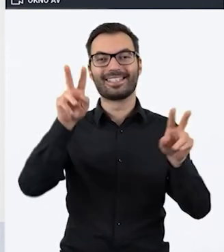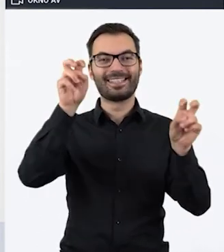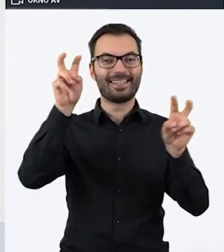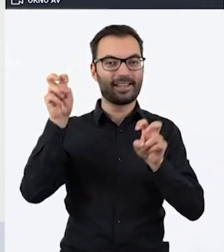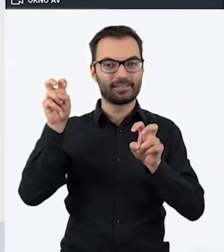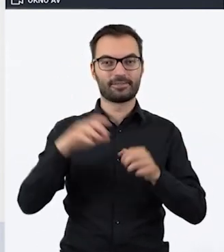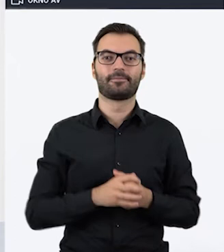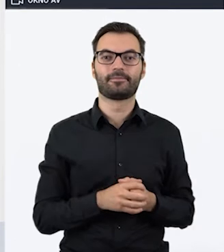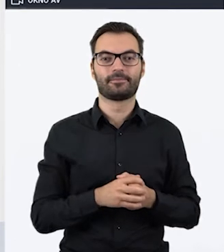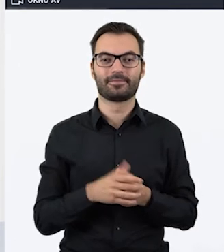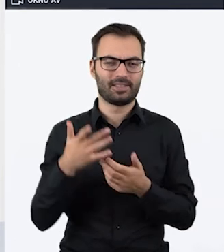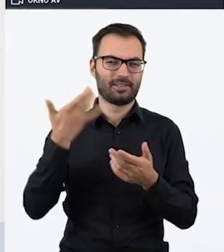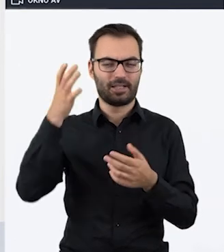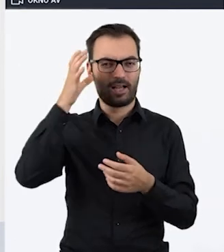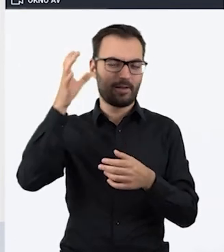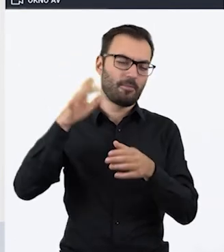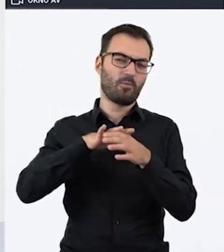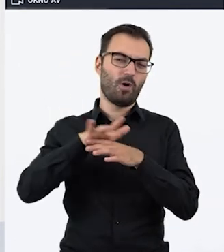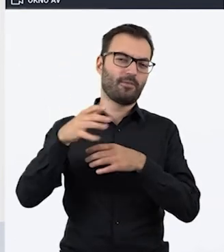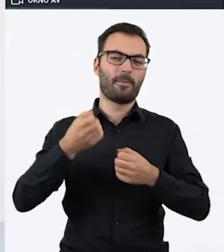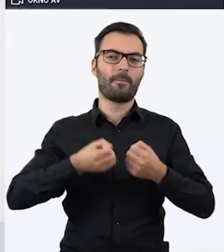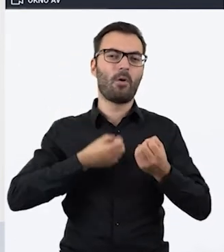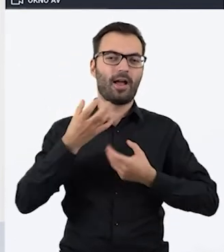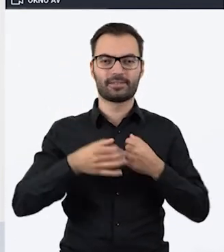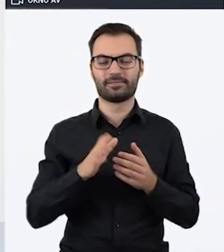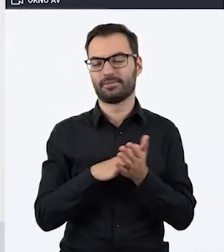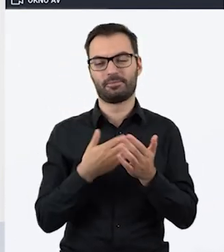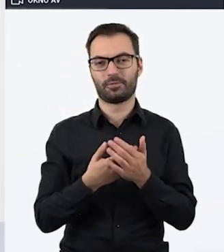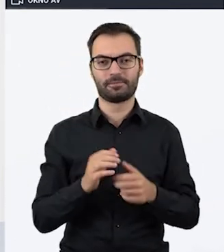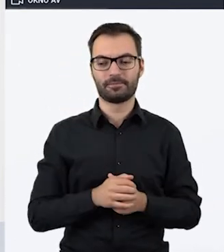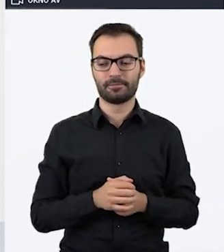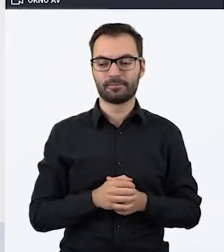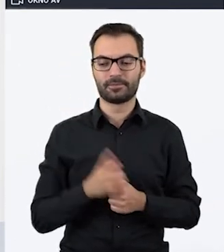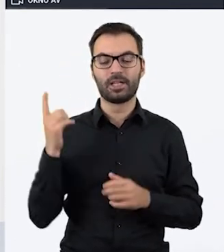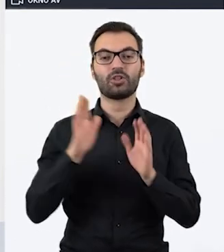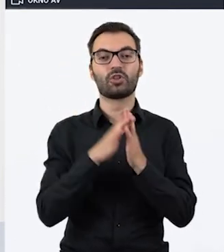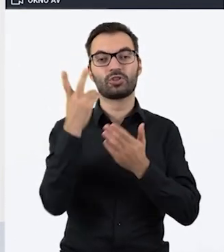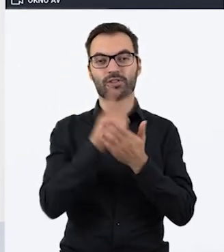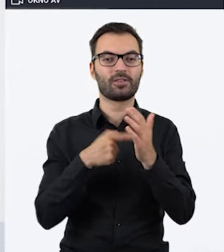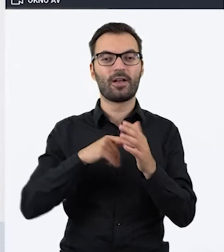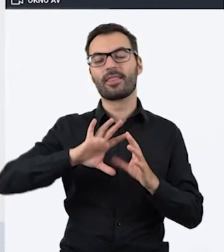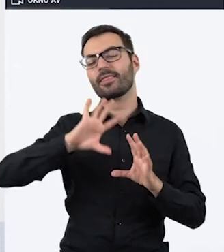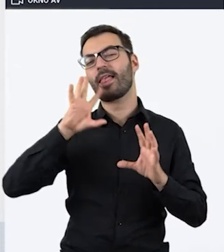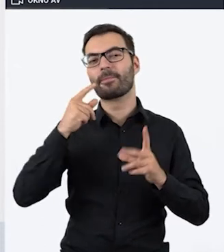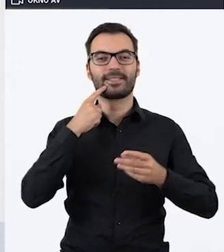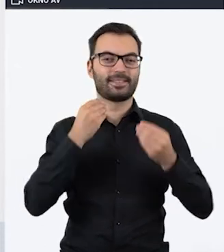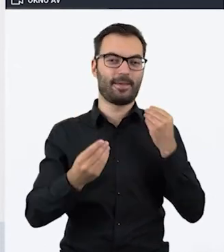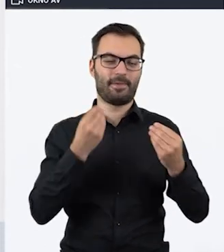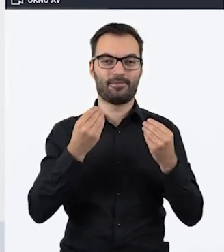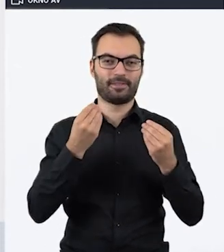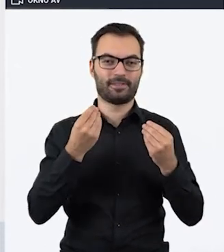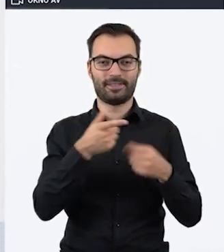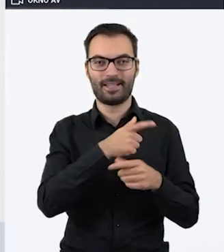cytatami jakichś znanych poetów, typu tutaj mamy przykład, że czytanie książek to najpiękniejsza zabawa,